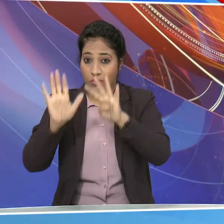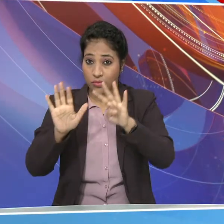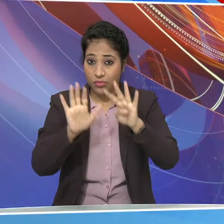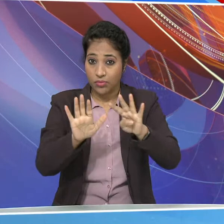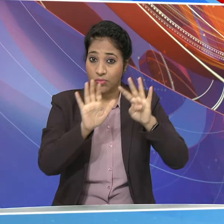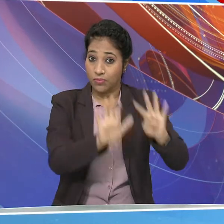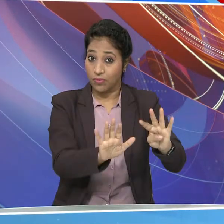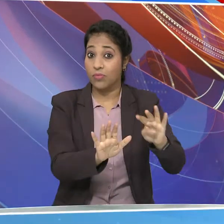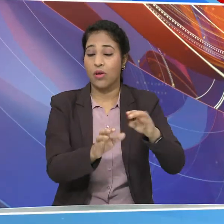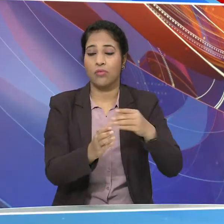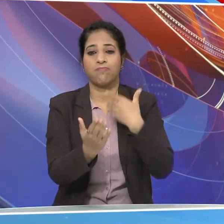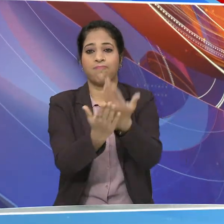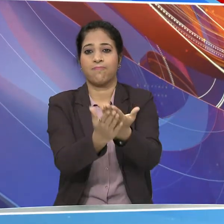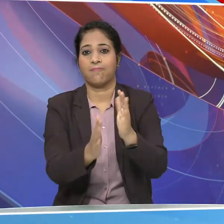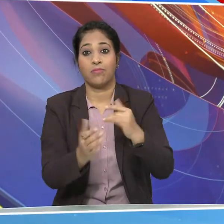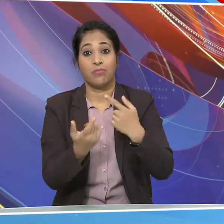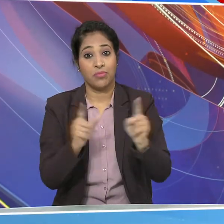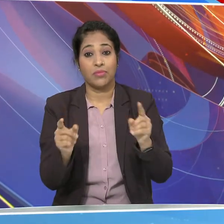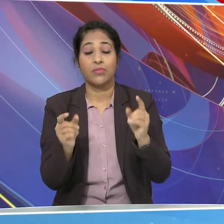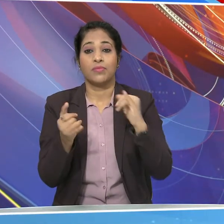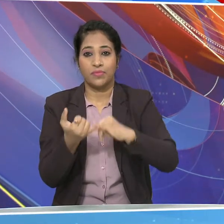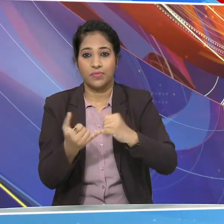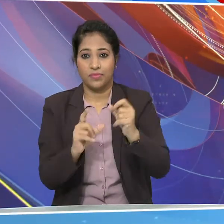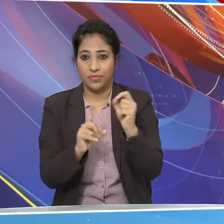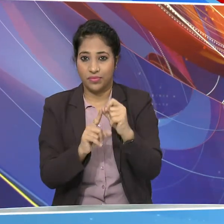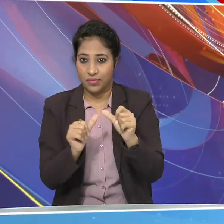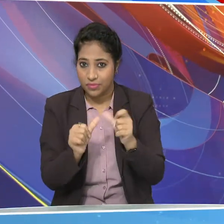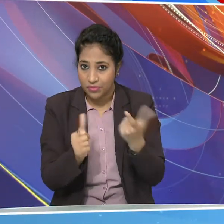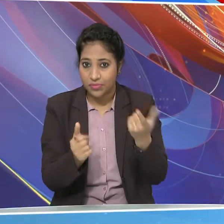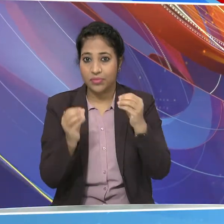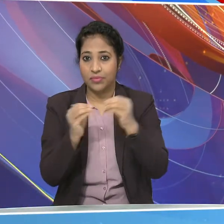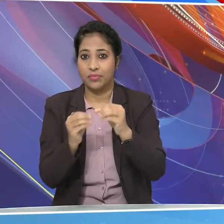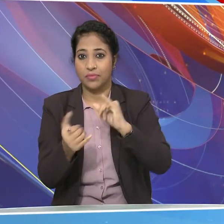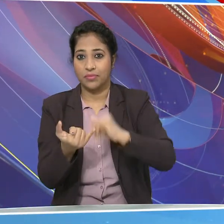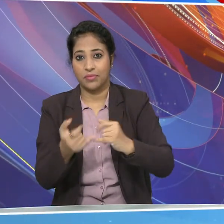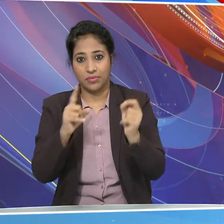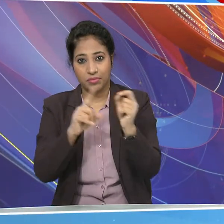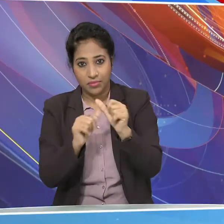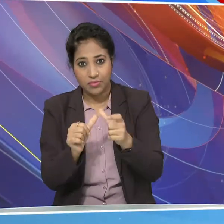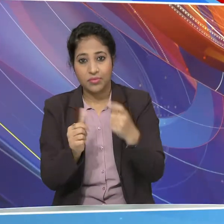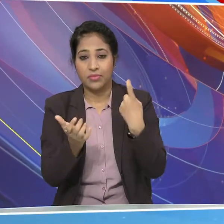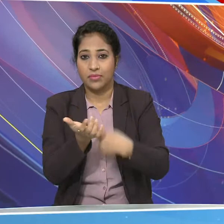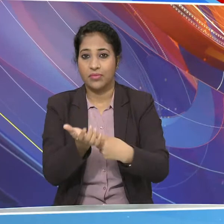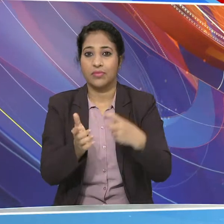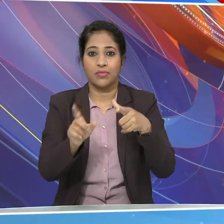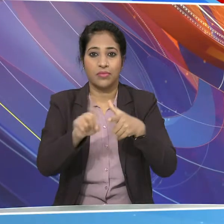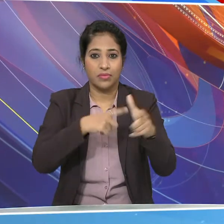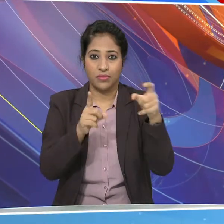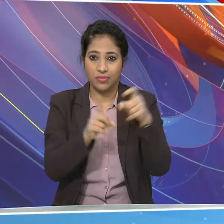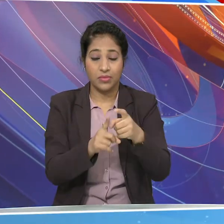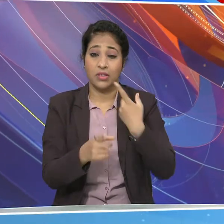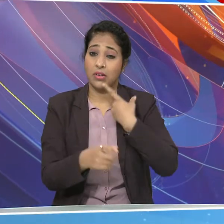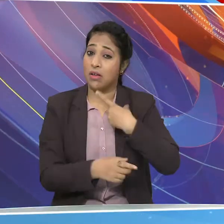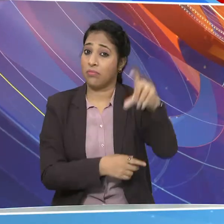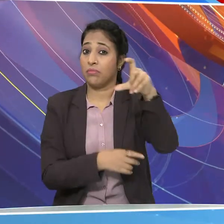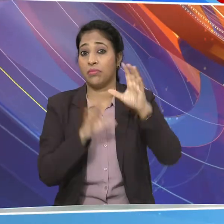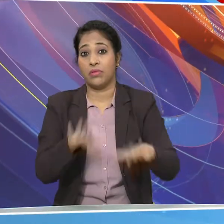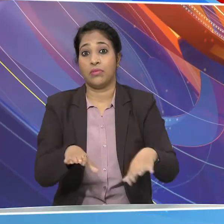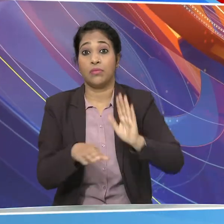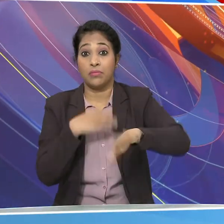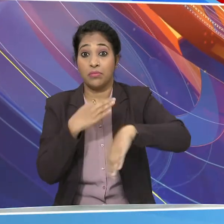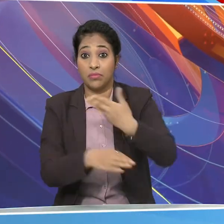लेकिन सपा, बसपा और आरजेडी ने इसका विरोध किया इसके बाद 2000, 2002